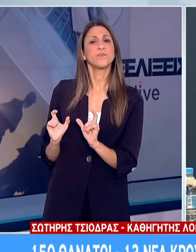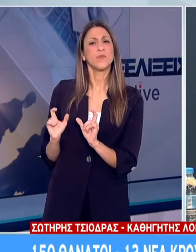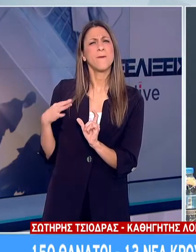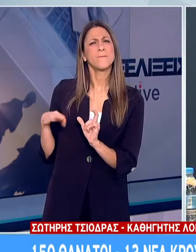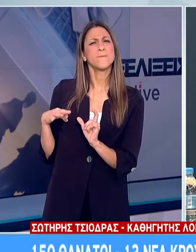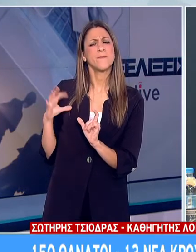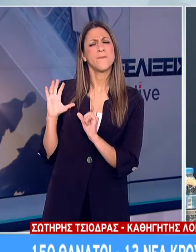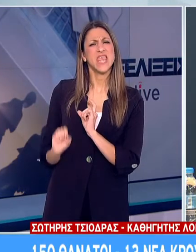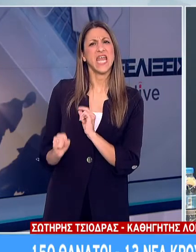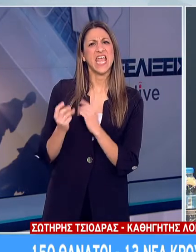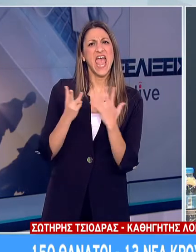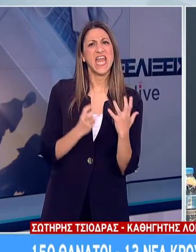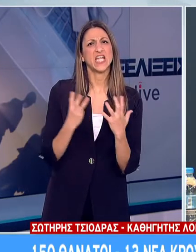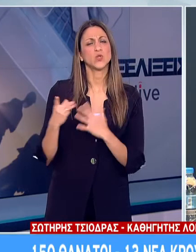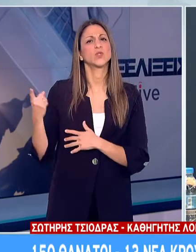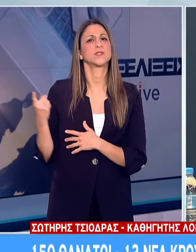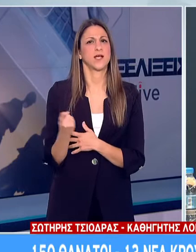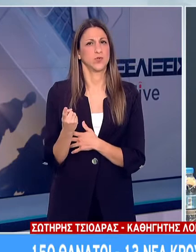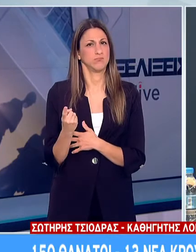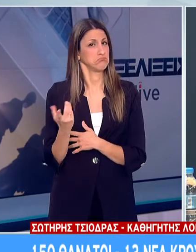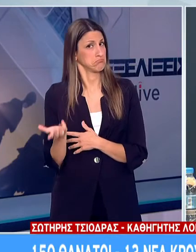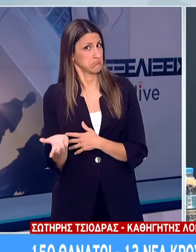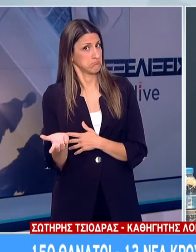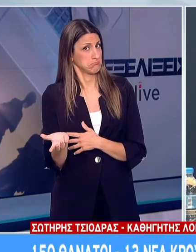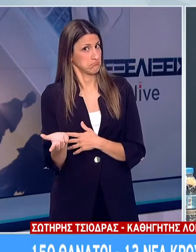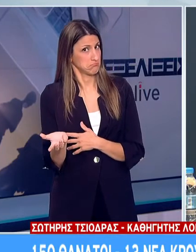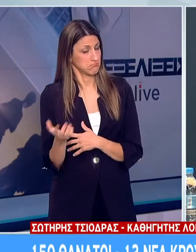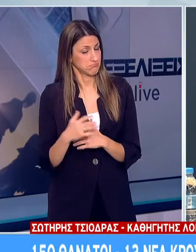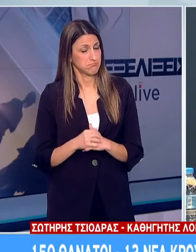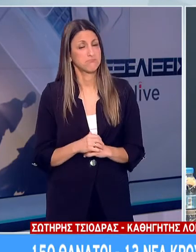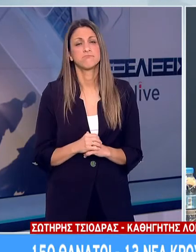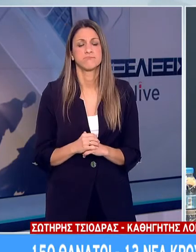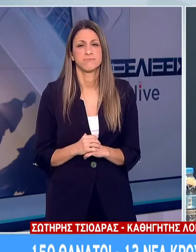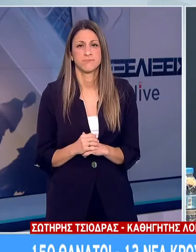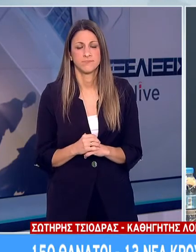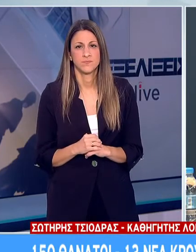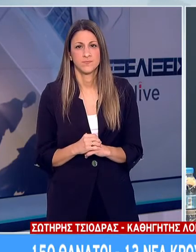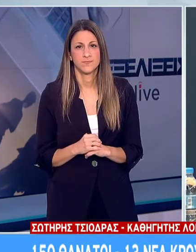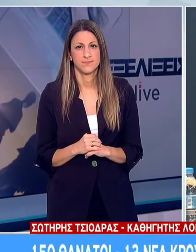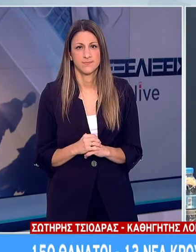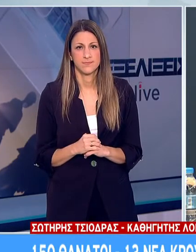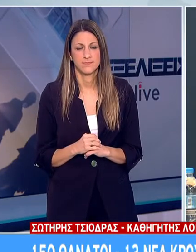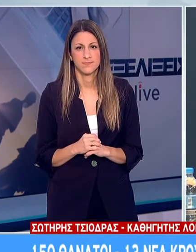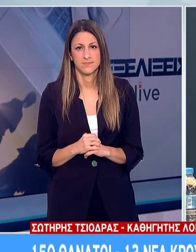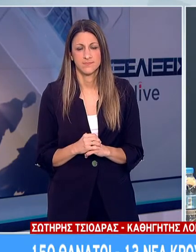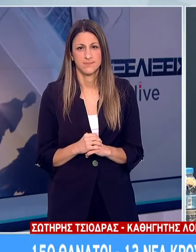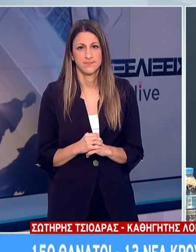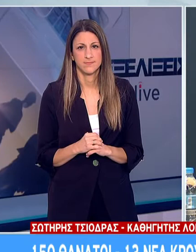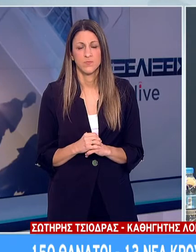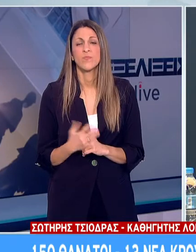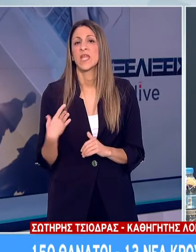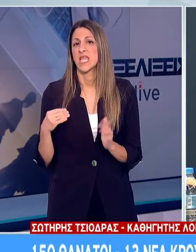98%, δηλαδή ανιχνεύει το 98% των ασθενών με αντισώματα, και η ειδικότητα